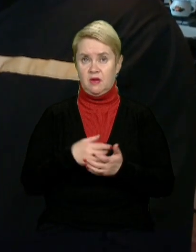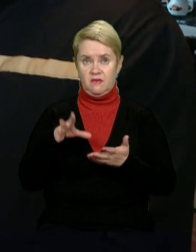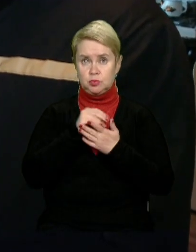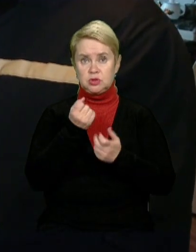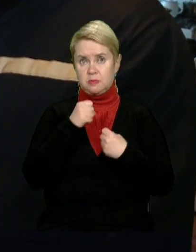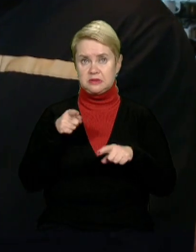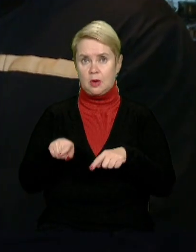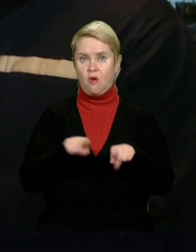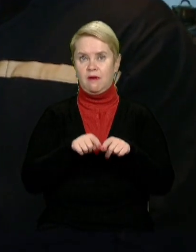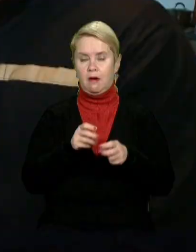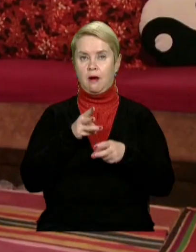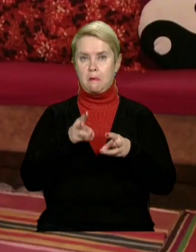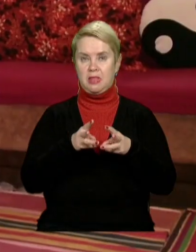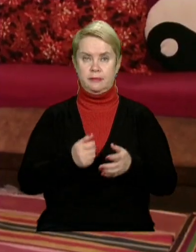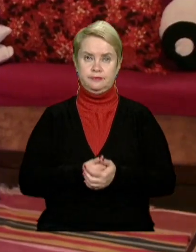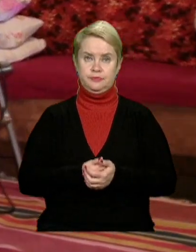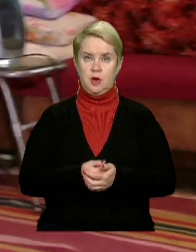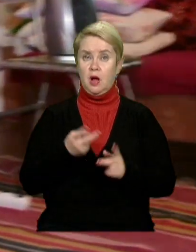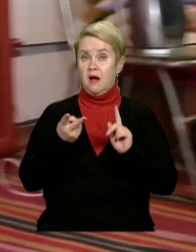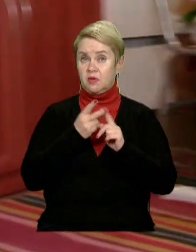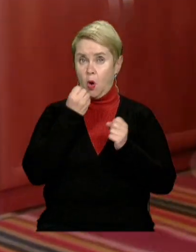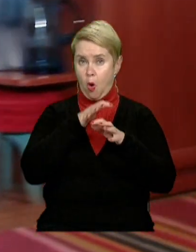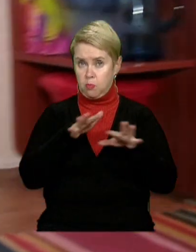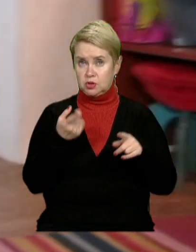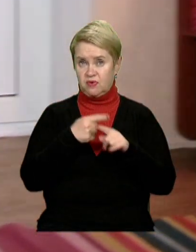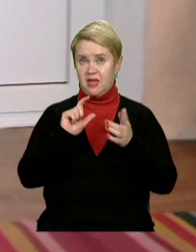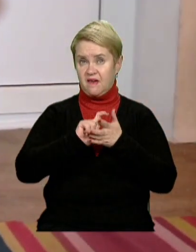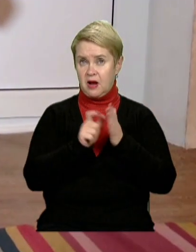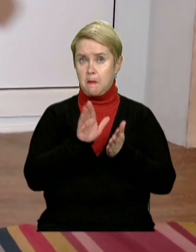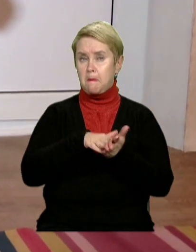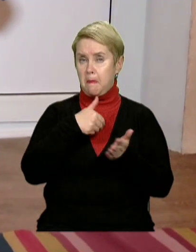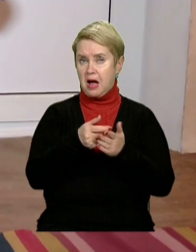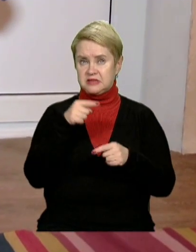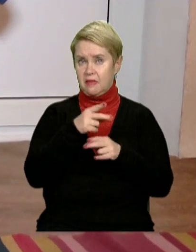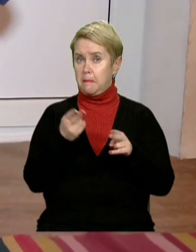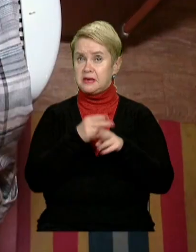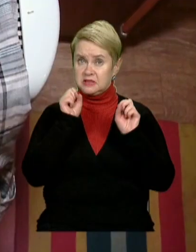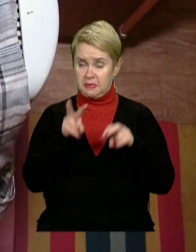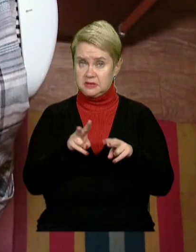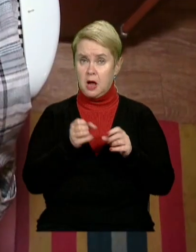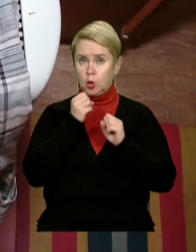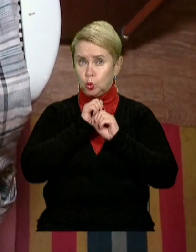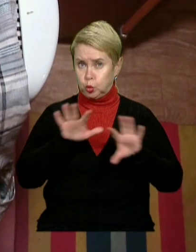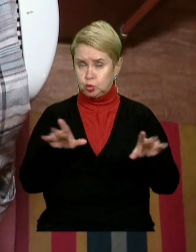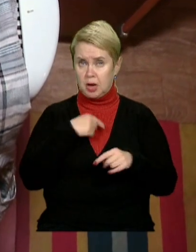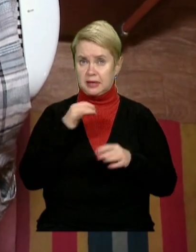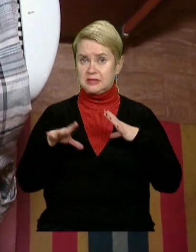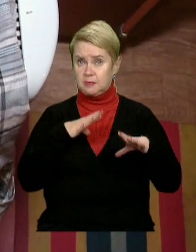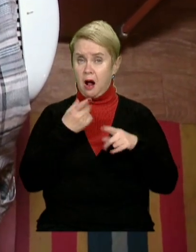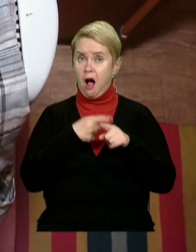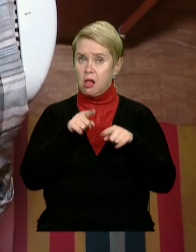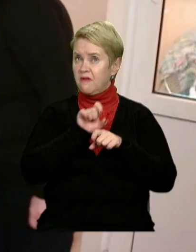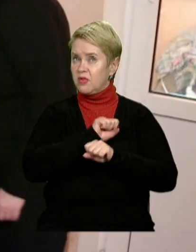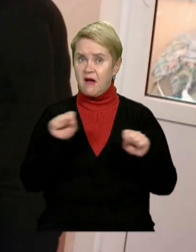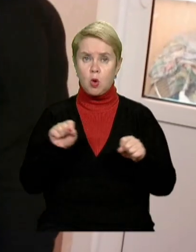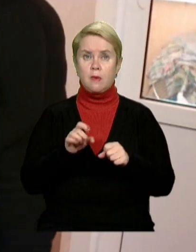Взагалі збавлюся від такого кабіну. Другий обігрівач у цій квартирі масляний. Він безпечніший задуйчик, каже інспектор. Але